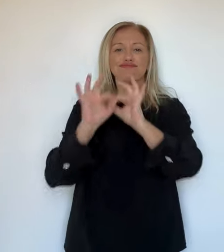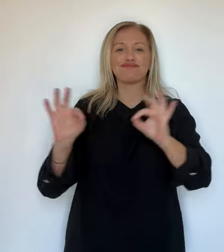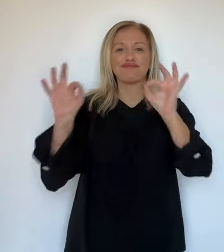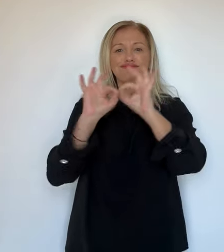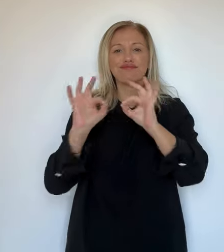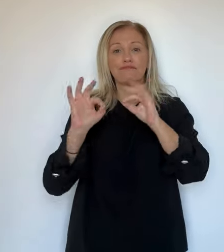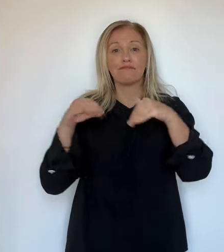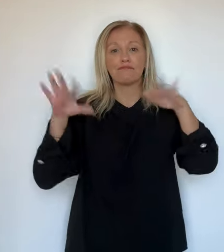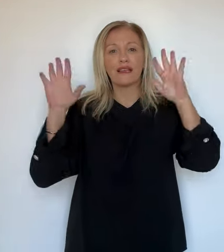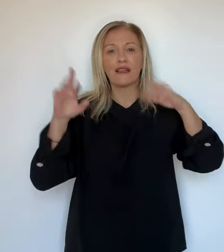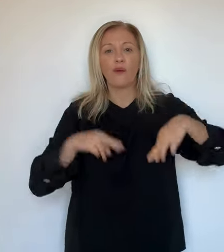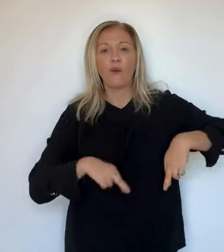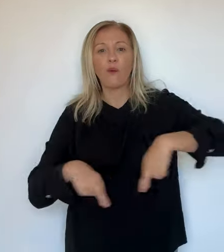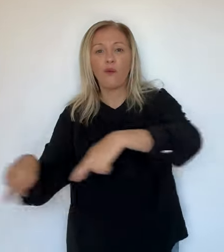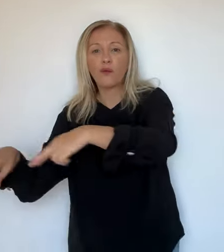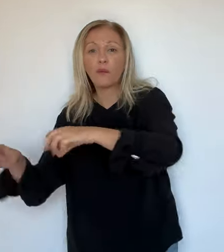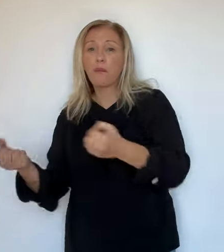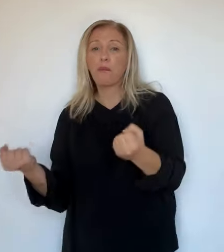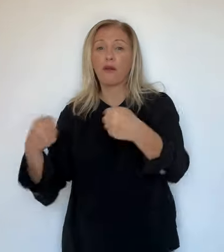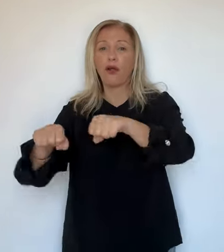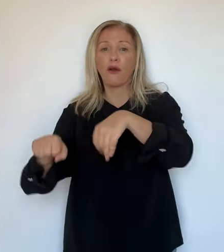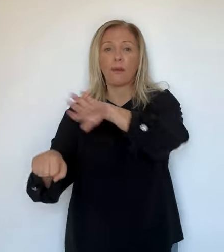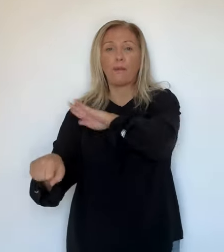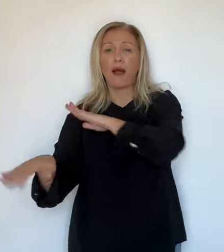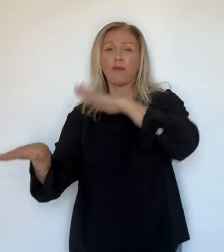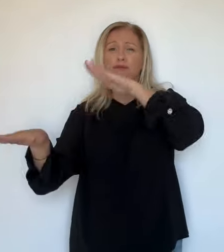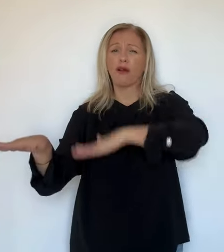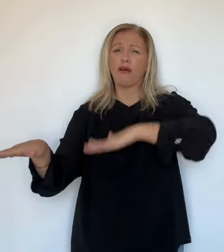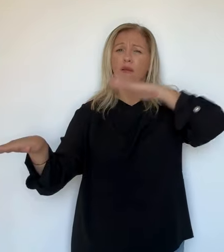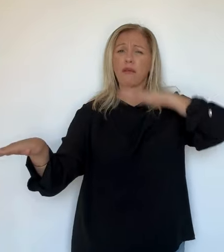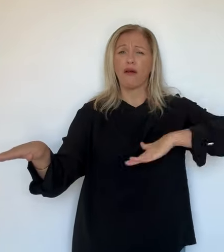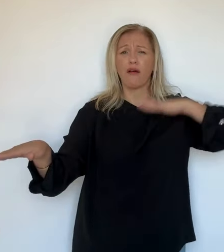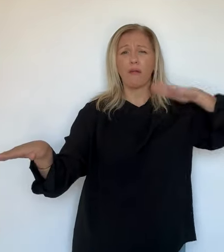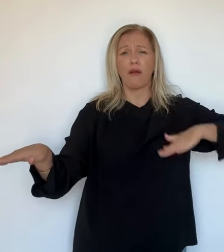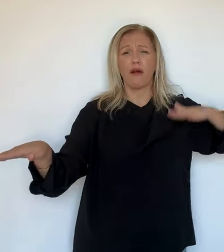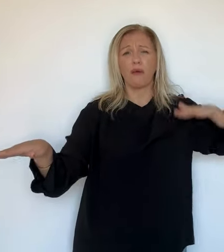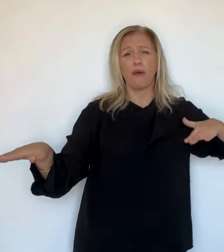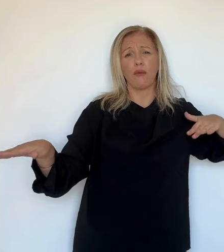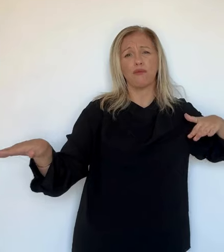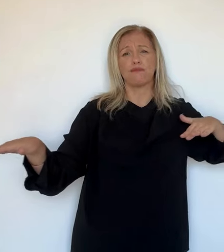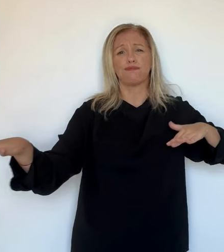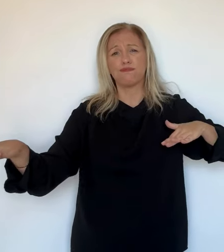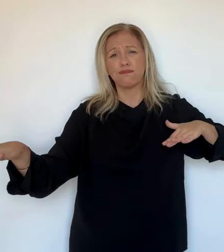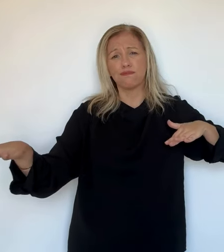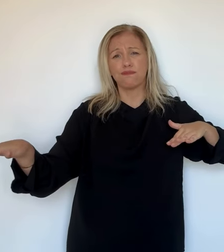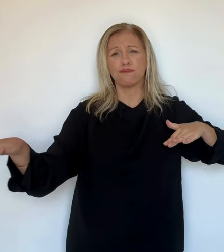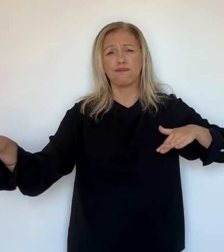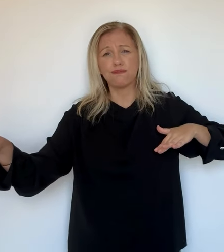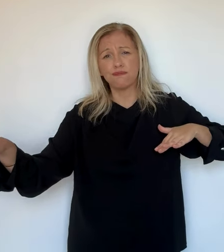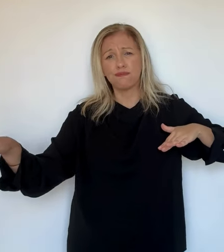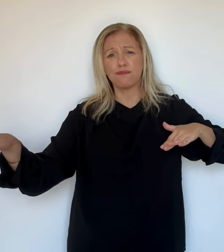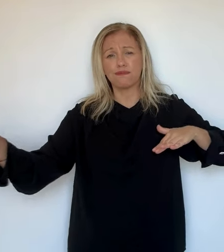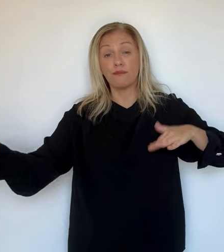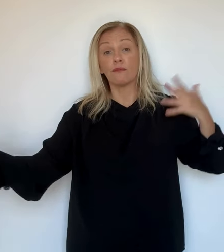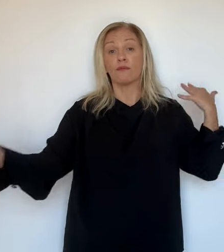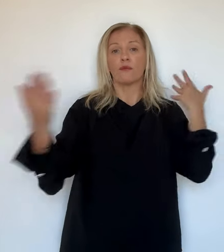pompiers sont intervenus une vingtaine de fois dans la région bastiaise. La plupart du temps pour dégager les voies publiques de branches ou de poubelles. Autre conséquence